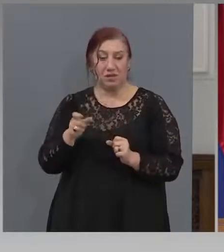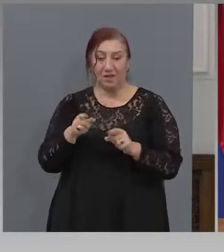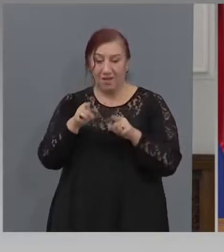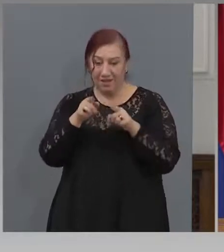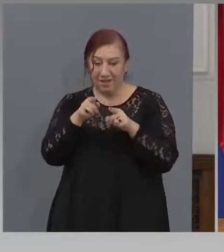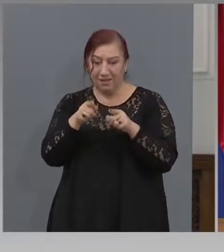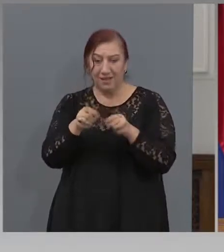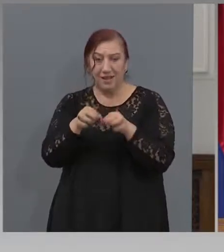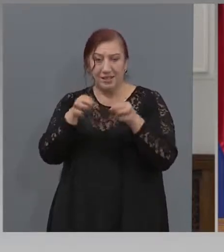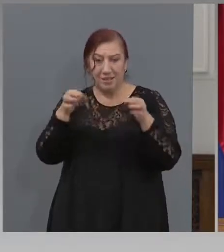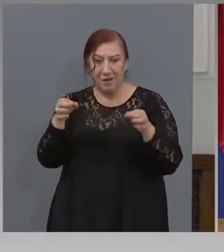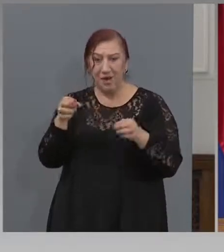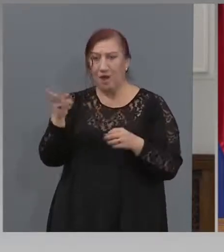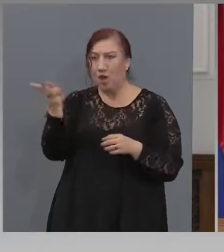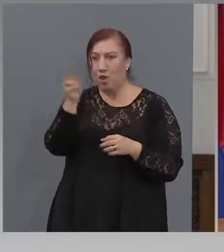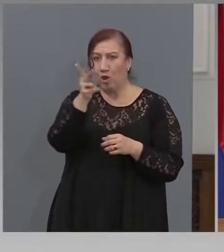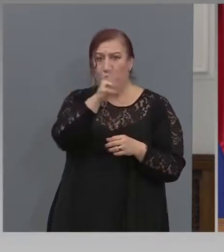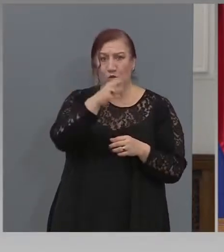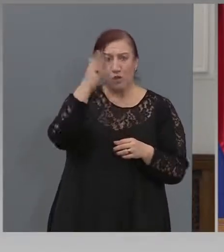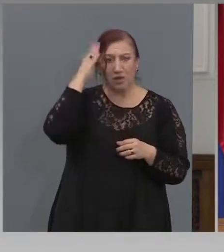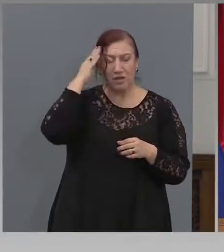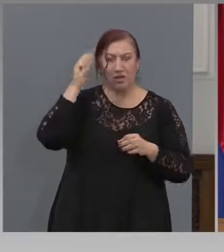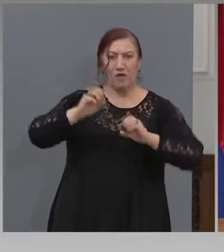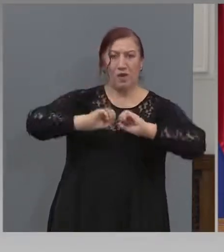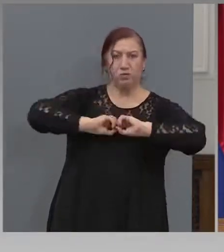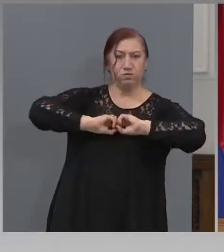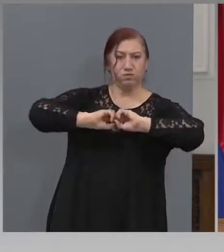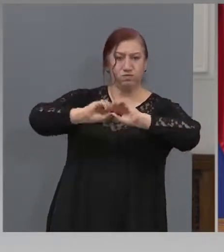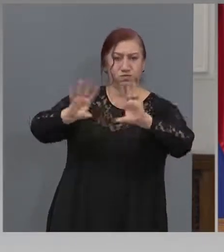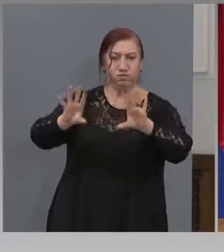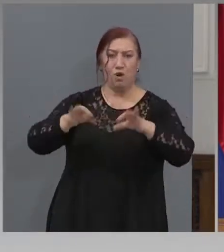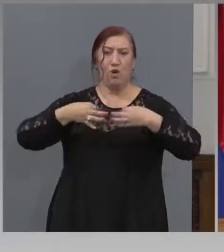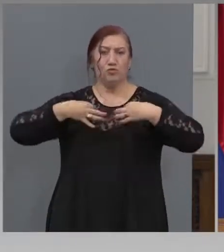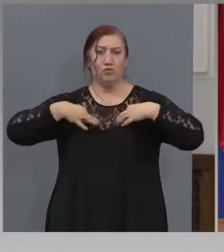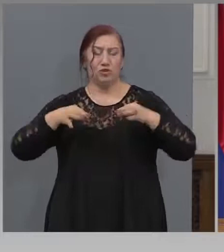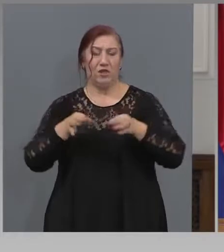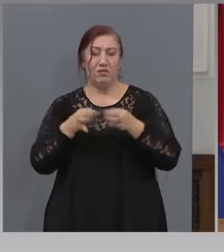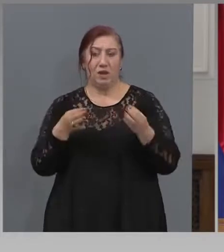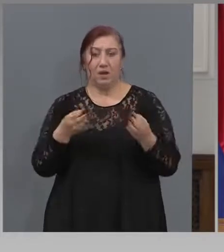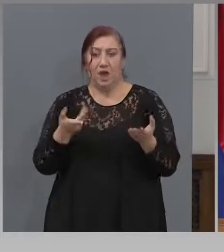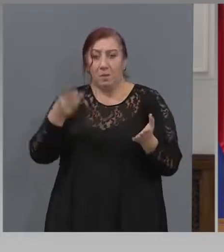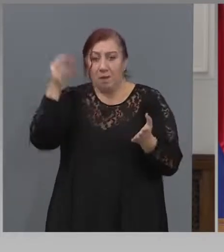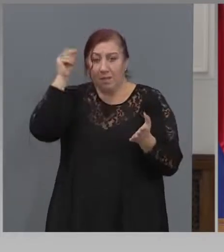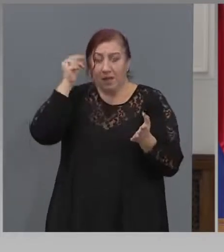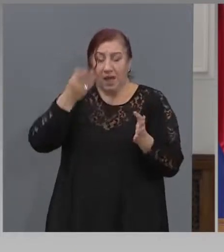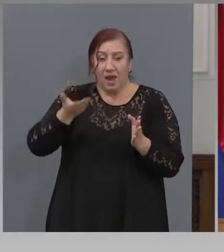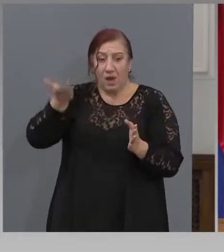с такъв аплом, се обявява, че се разпуснат мерките. Вие отдавна сте разпуснати в България.